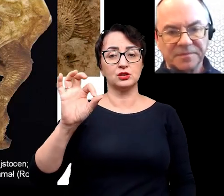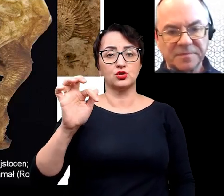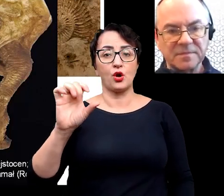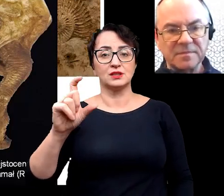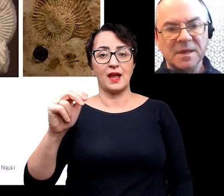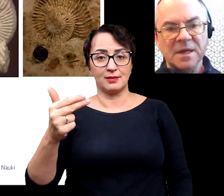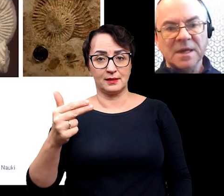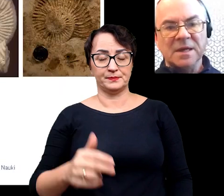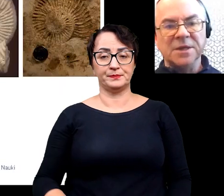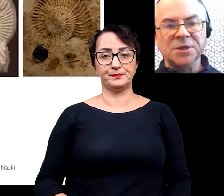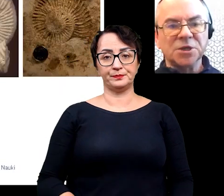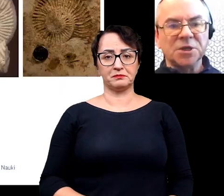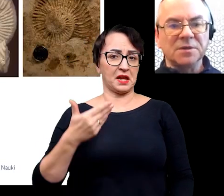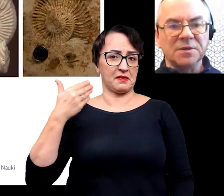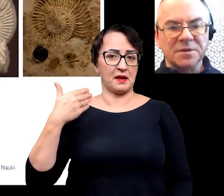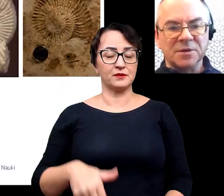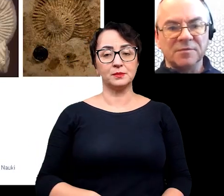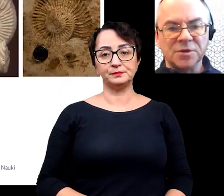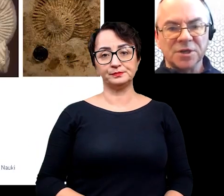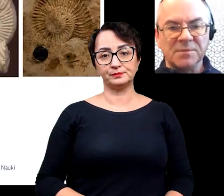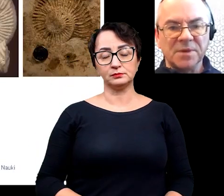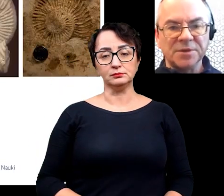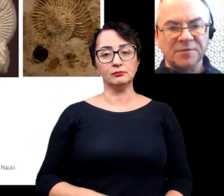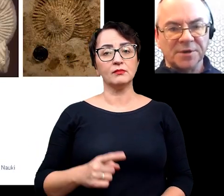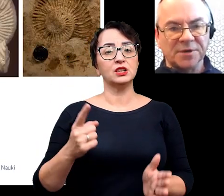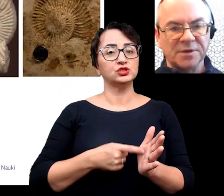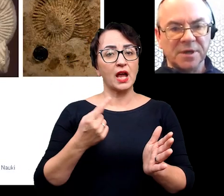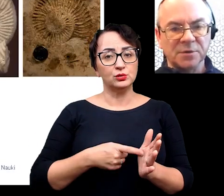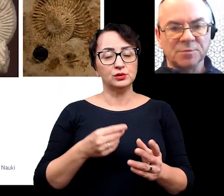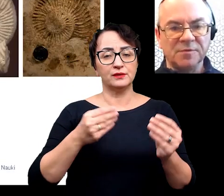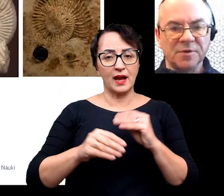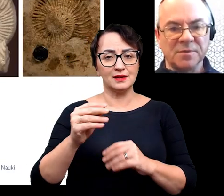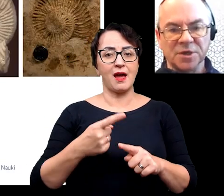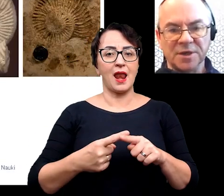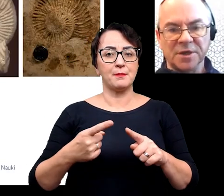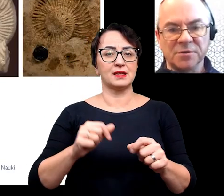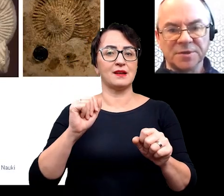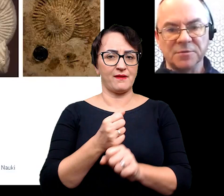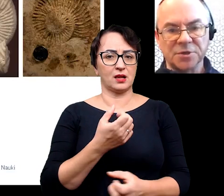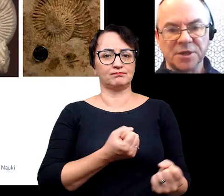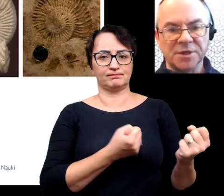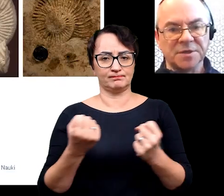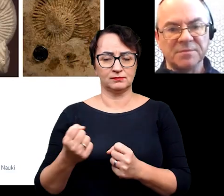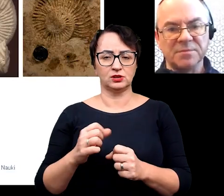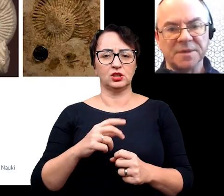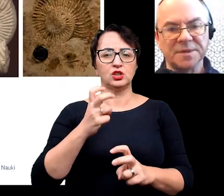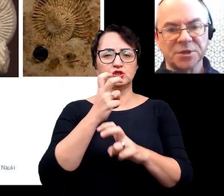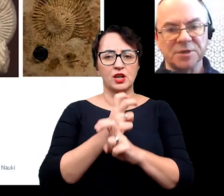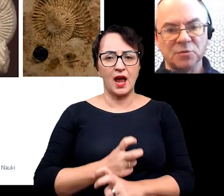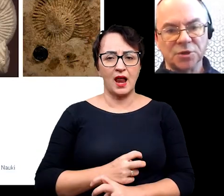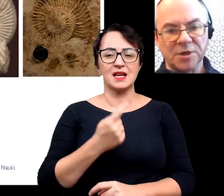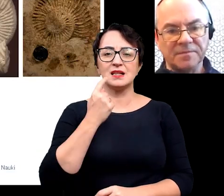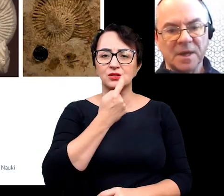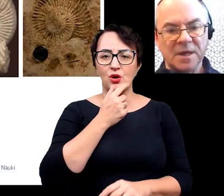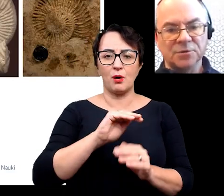liubą. Najczęściej zachowują się elementy twarde, jak już mówiłem, wszelakiego rodzaju szkielety, zęby,